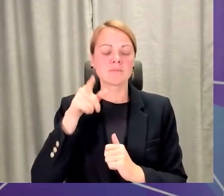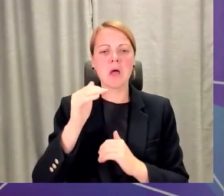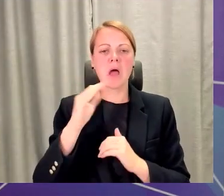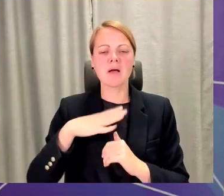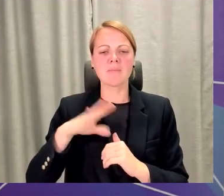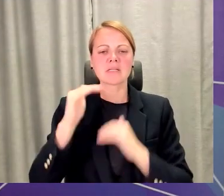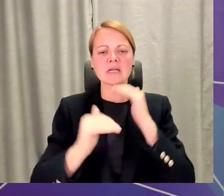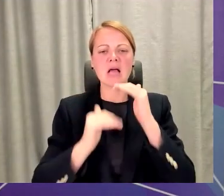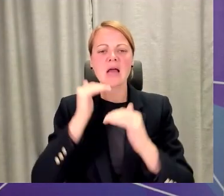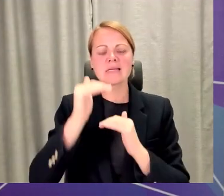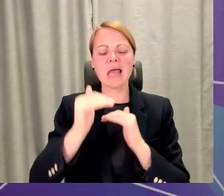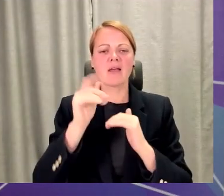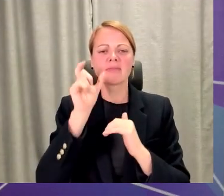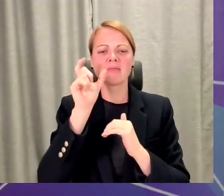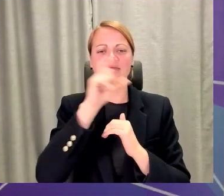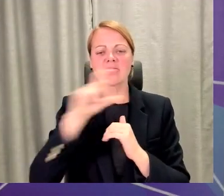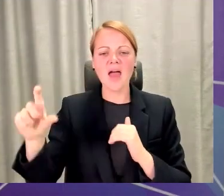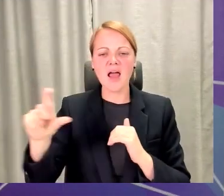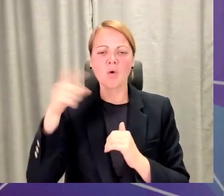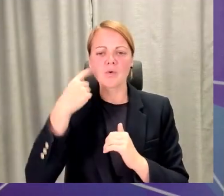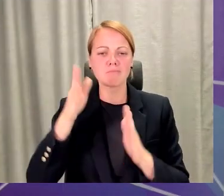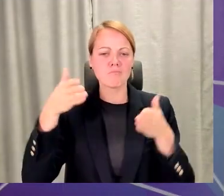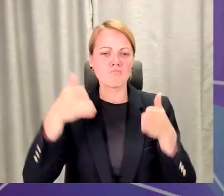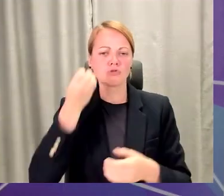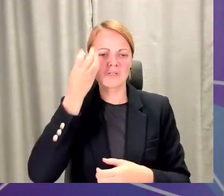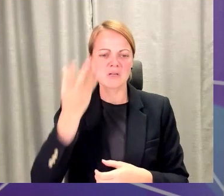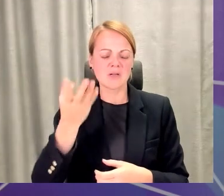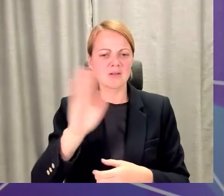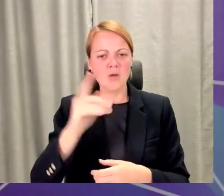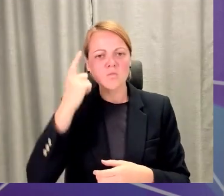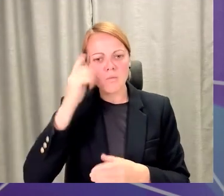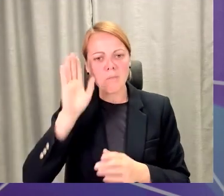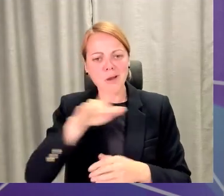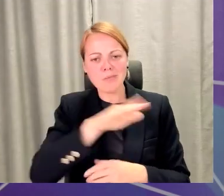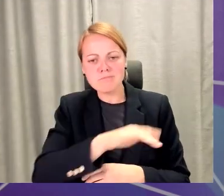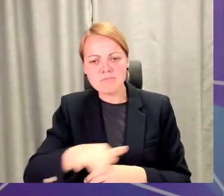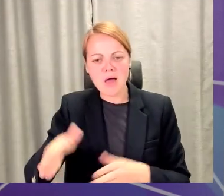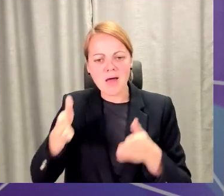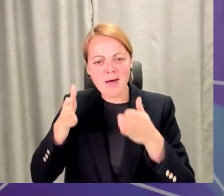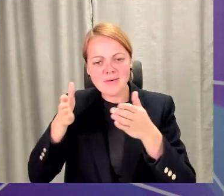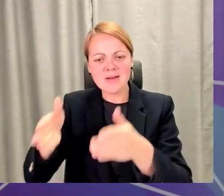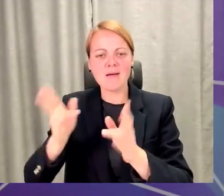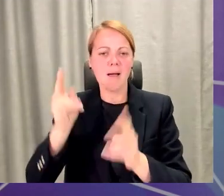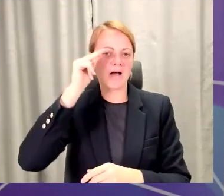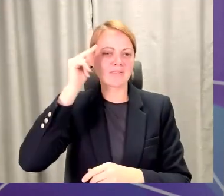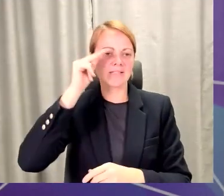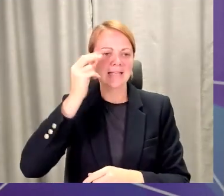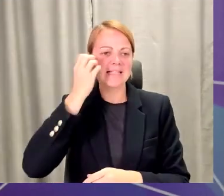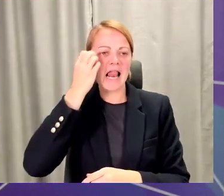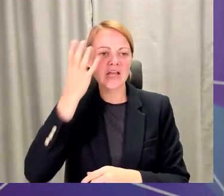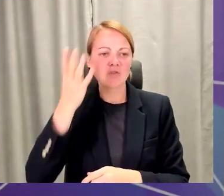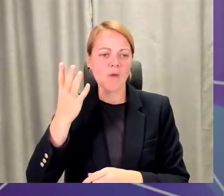jautājumiem, jo taču jādomā, kā bērniem tālāk dzīvo tur mācīties. Es gribētu aicināt ikvienu no tiem, kas šobrīd